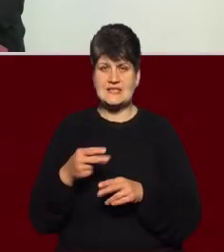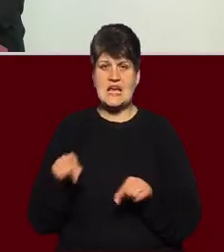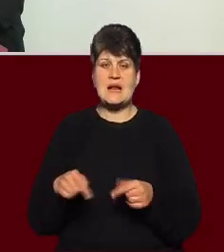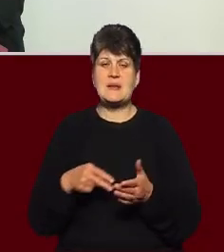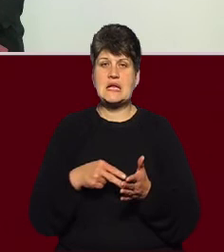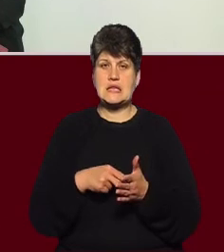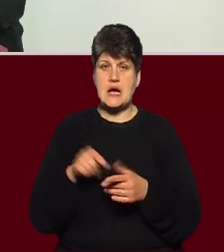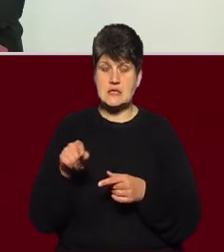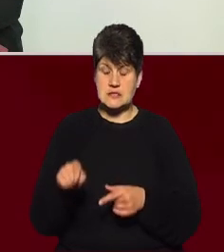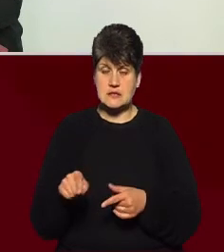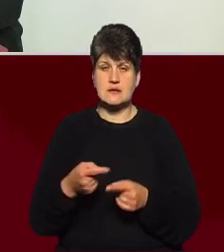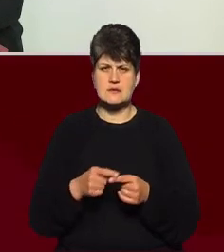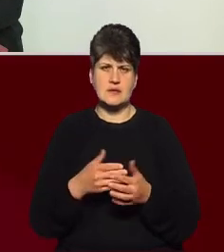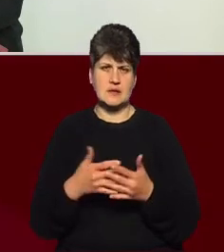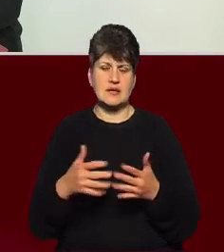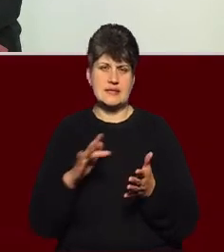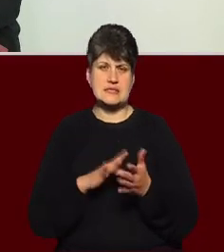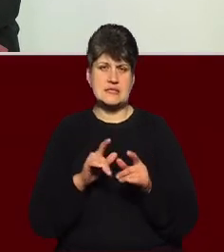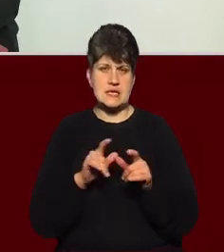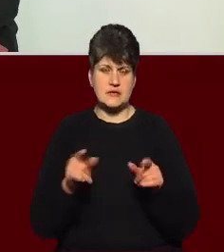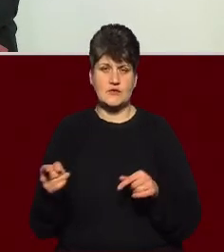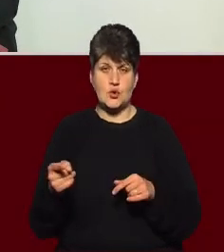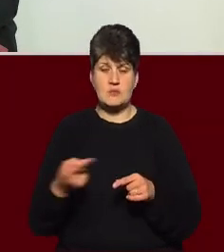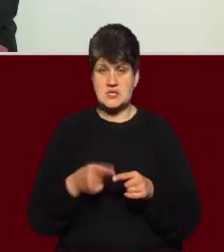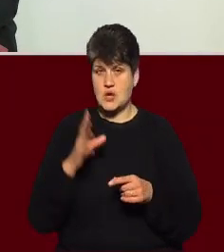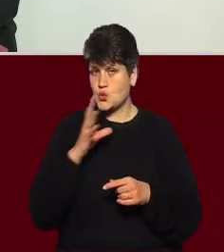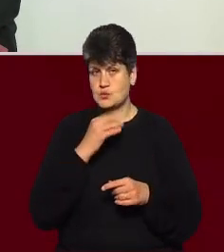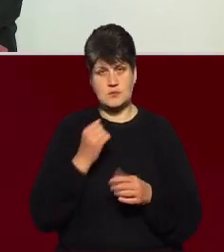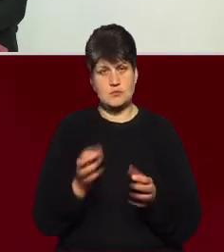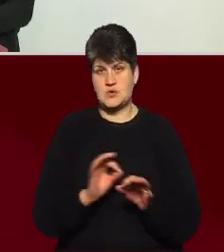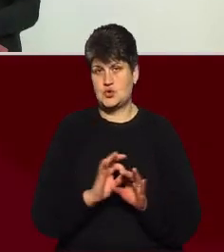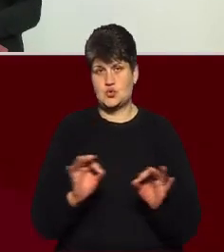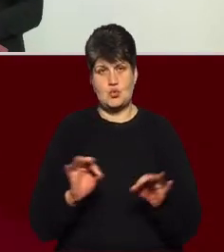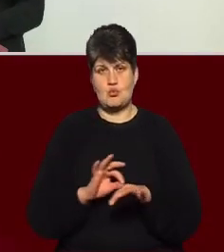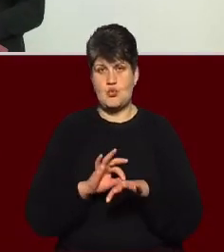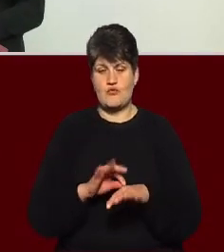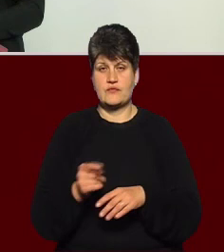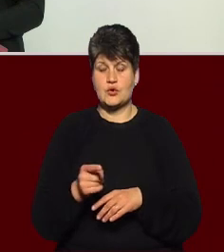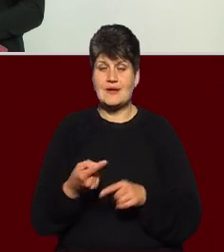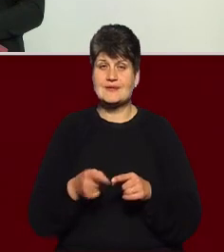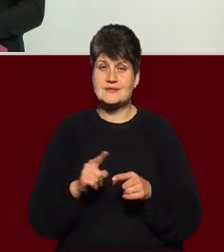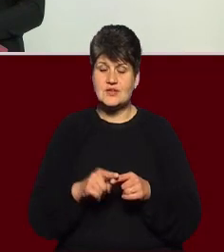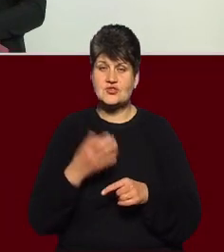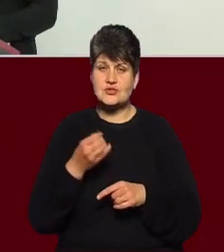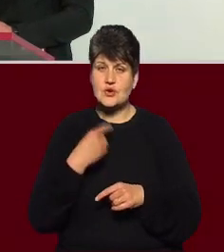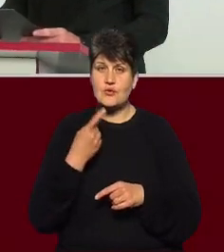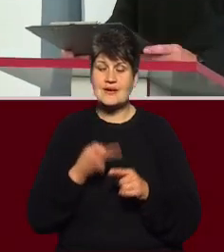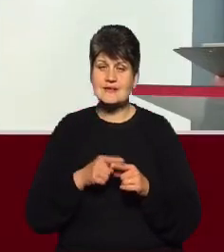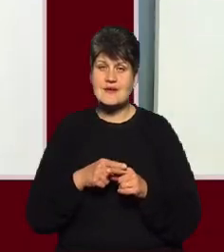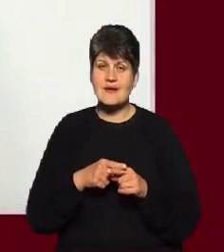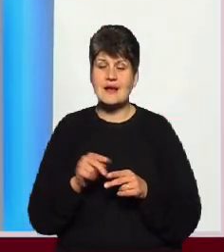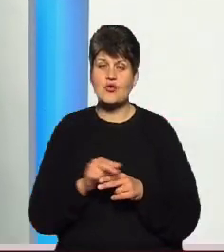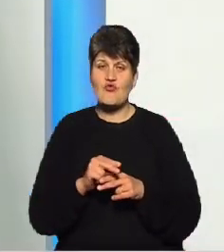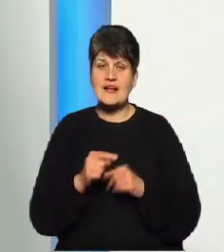центрів в Тернополі, і це успішно також проводять тут у нас в Тернополі. Але це, ще раз кажу, це лікування наслідків тим, кому повезло, хто